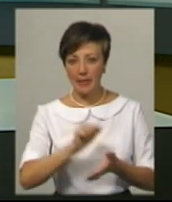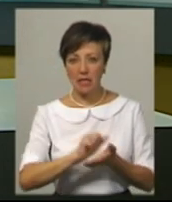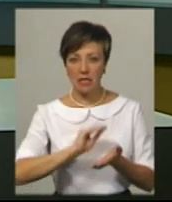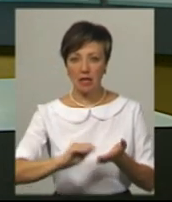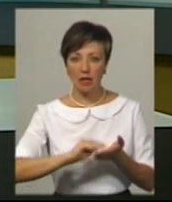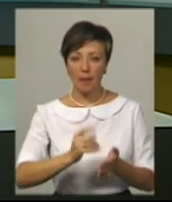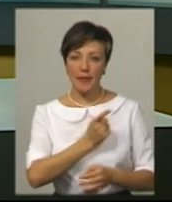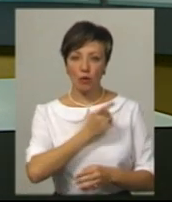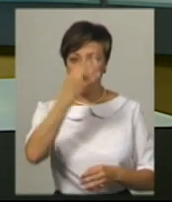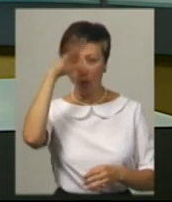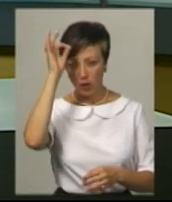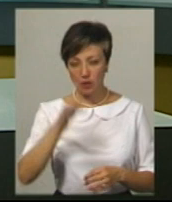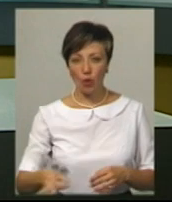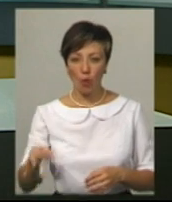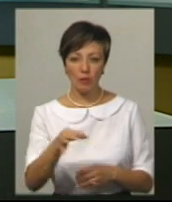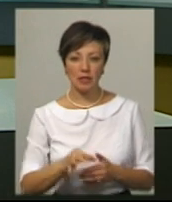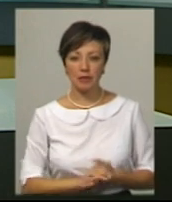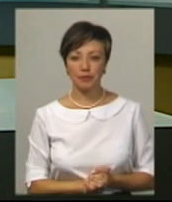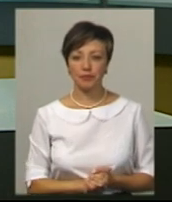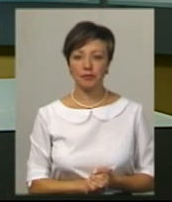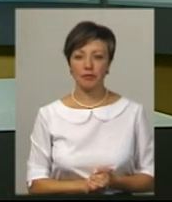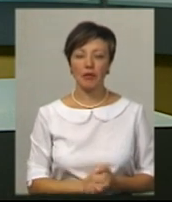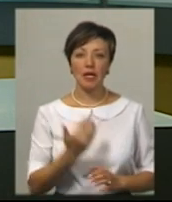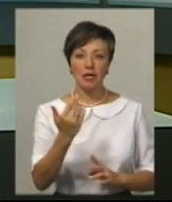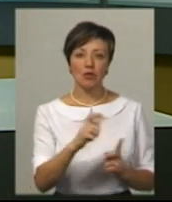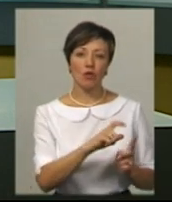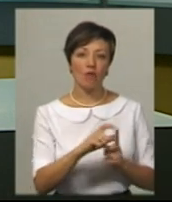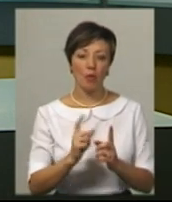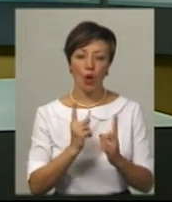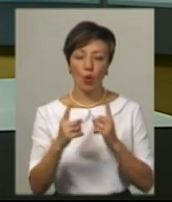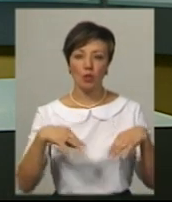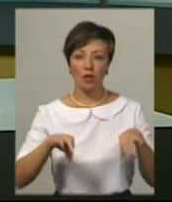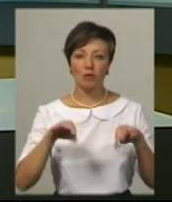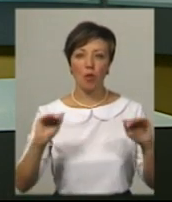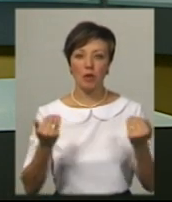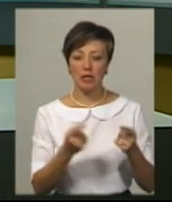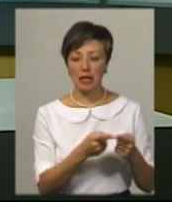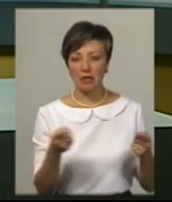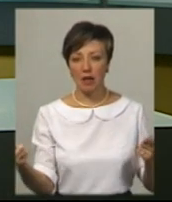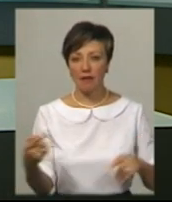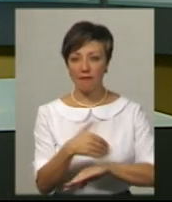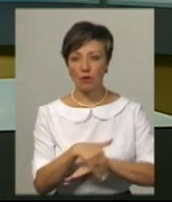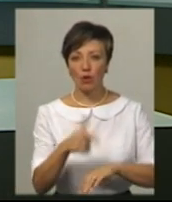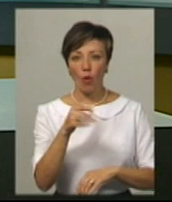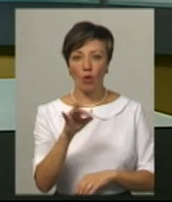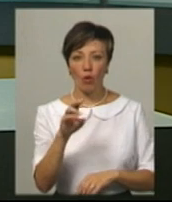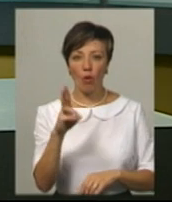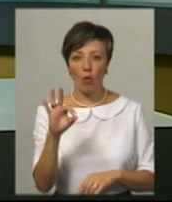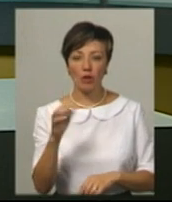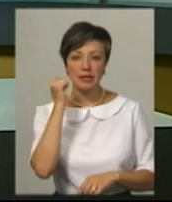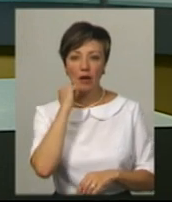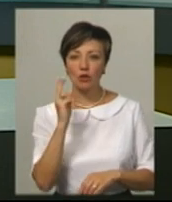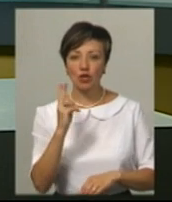-секретар патрульної поліції області Людмила Чернилевська. За її словами, рух транспорту обмежать на ділянці від вулиці Горького до